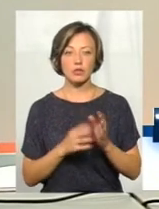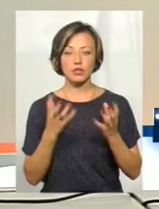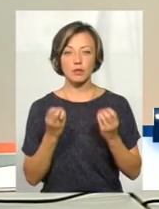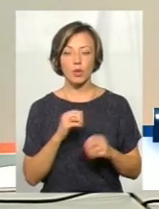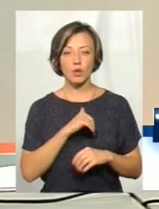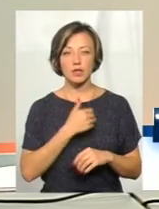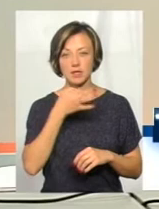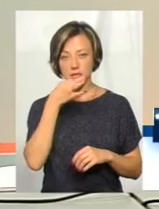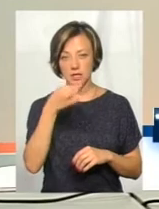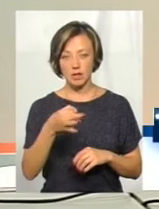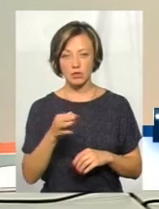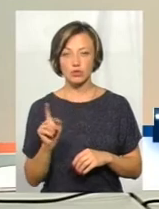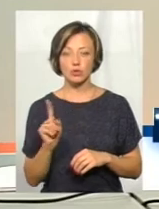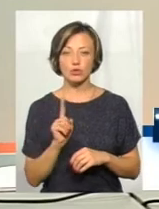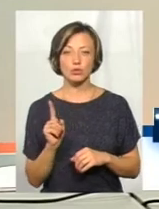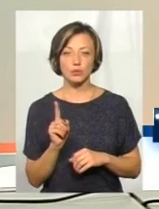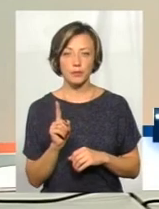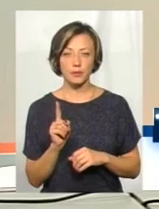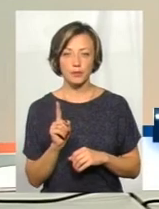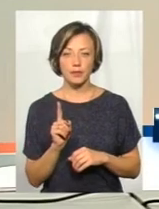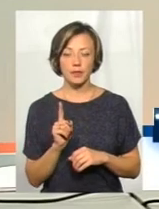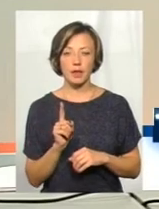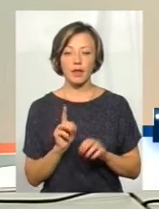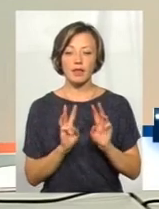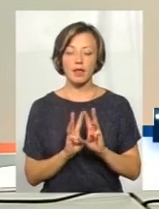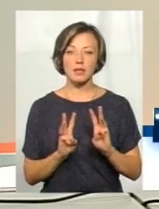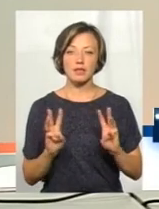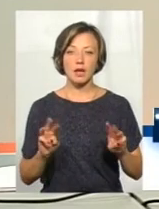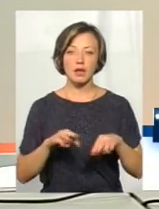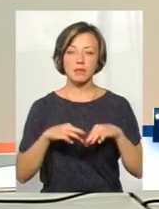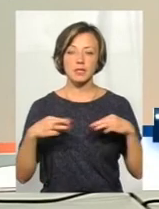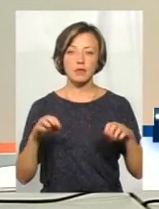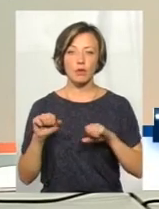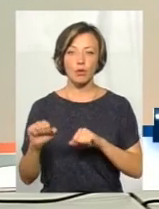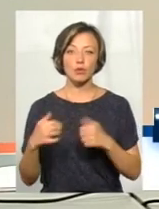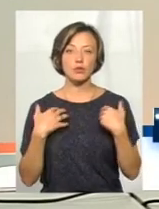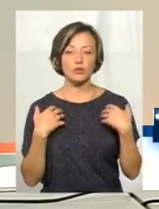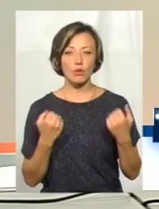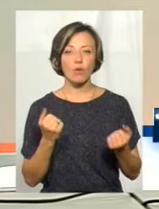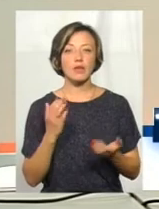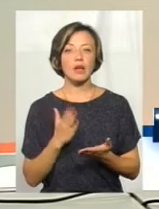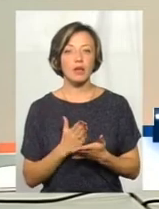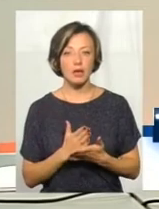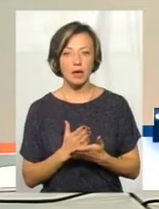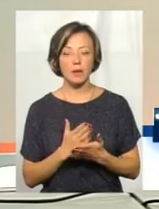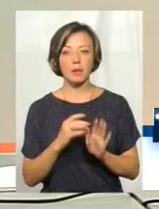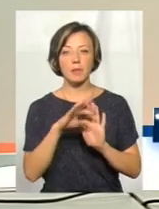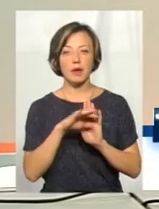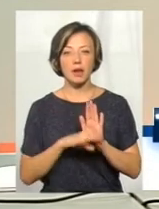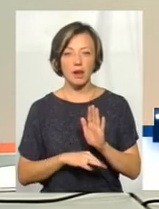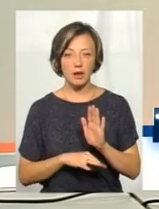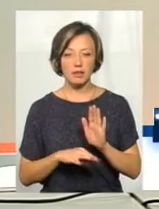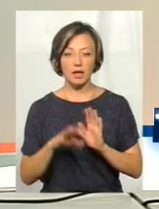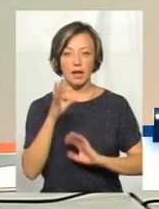би хотіла сказати, що і на сайті Міністерства охорони здоров'я є перелік лікарських